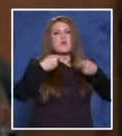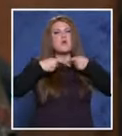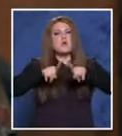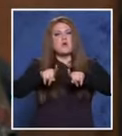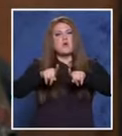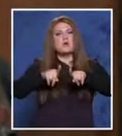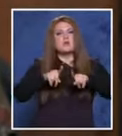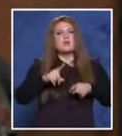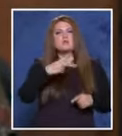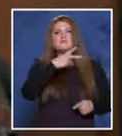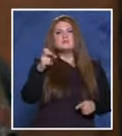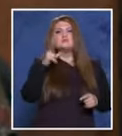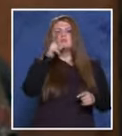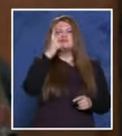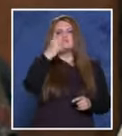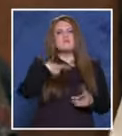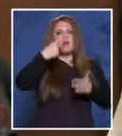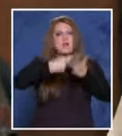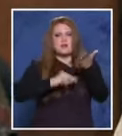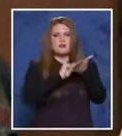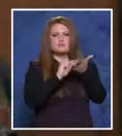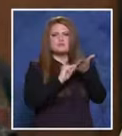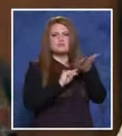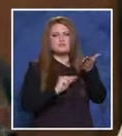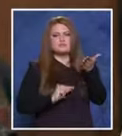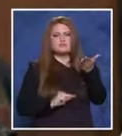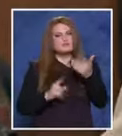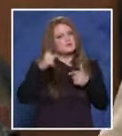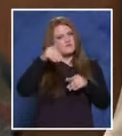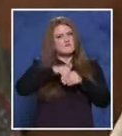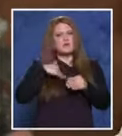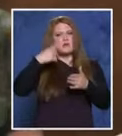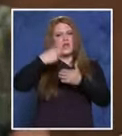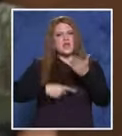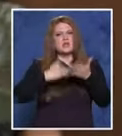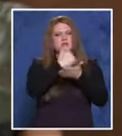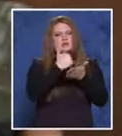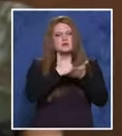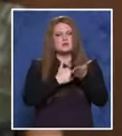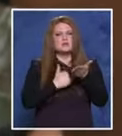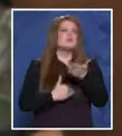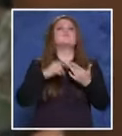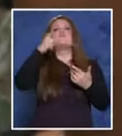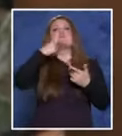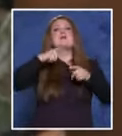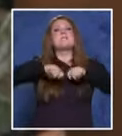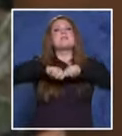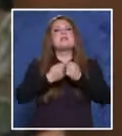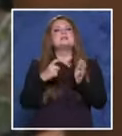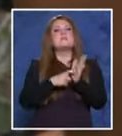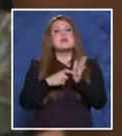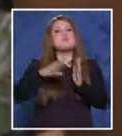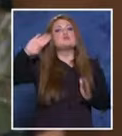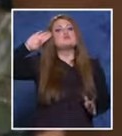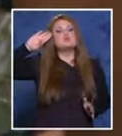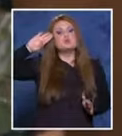служба, не е 280. 282, аз това го забелязаш, 282, добре, престъпление по служба. Ами